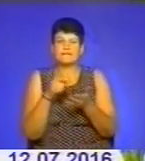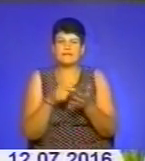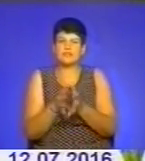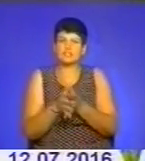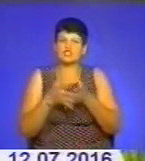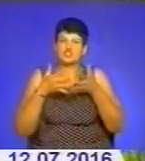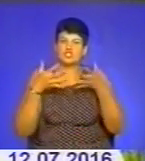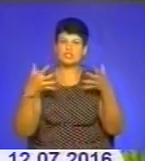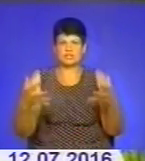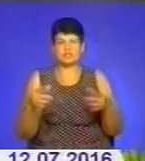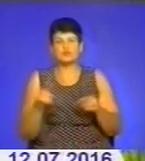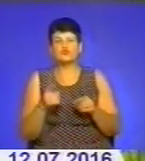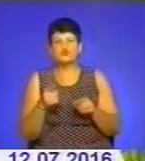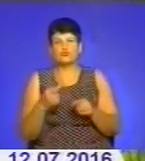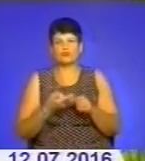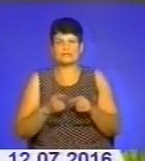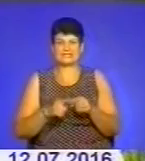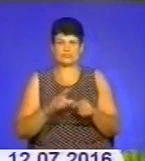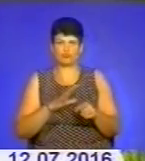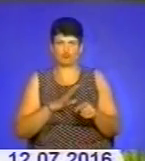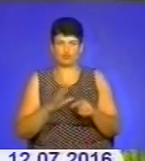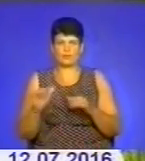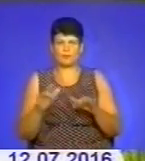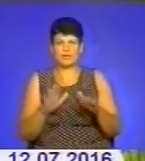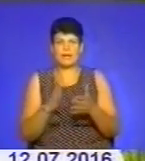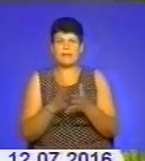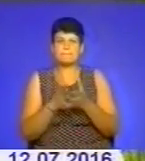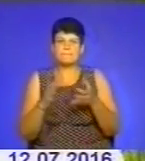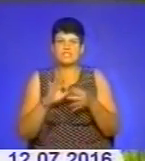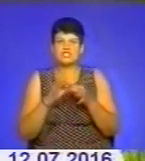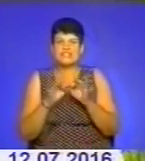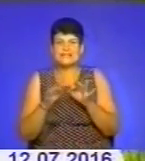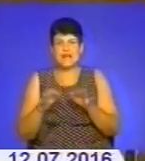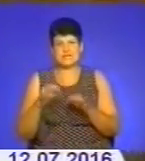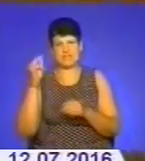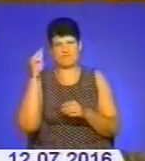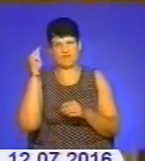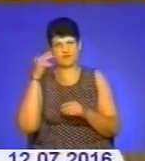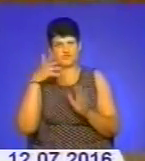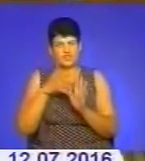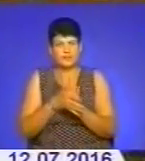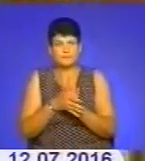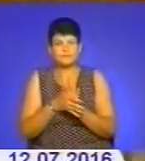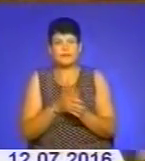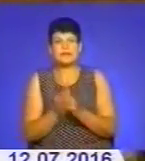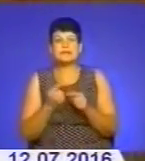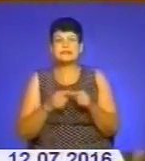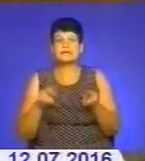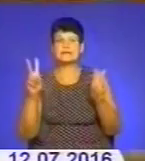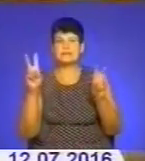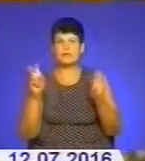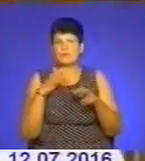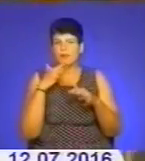чому відбулися ці події, і більш детального їх вивчення. Також цією темою пов'язано багато